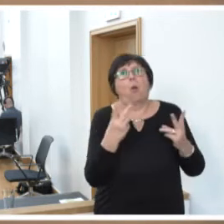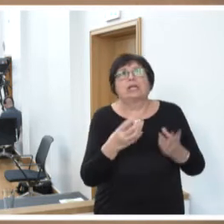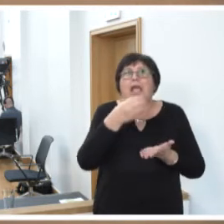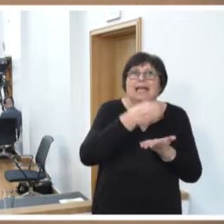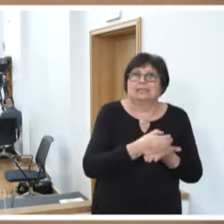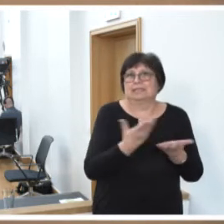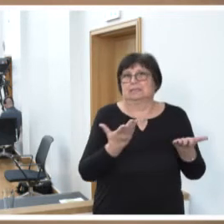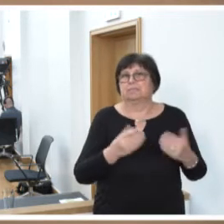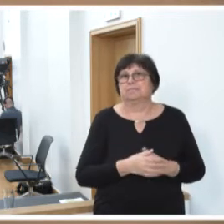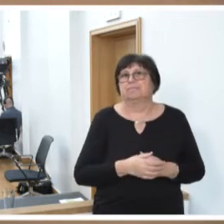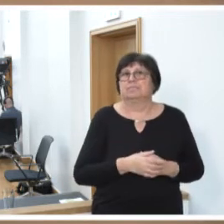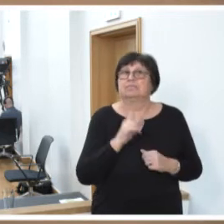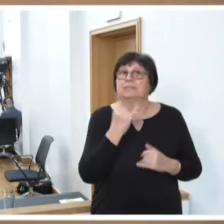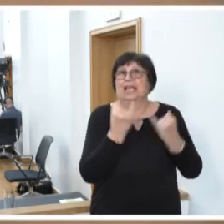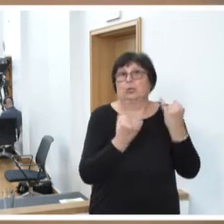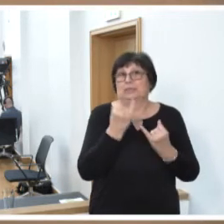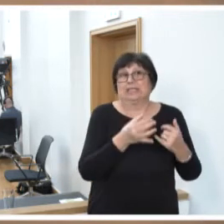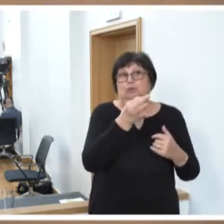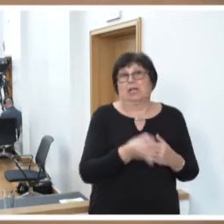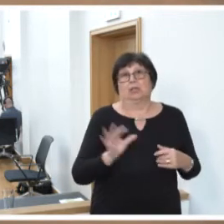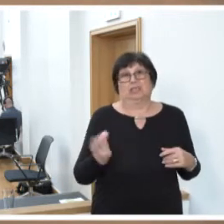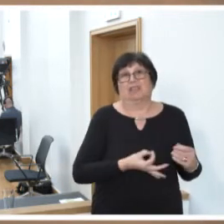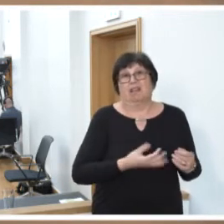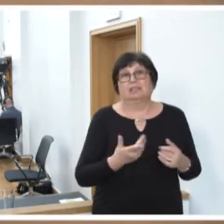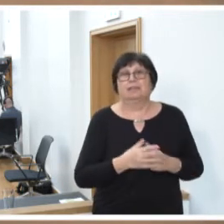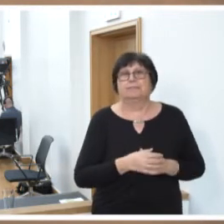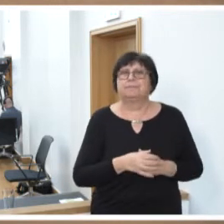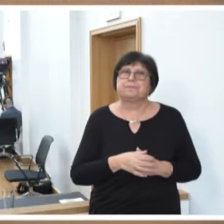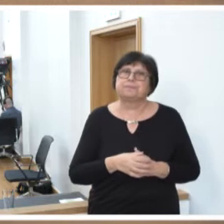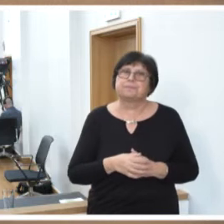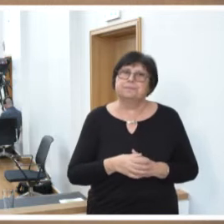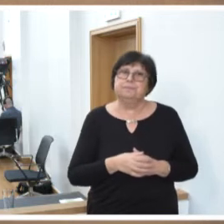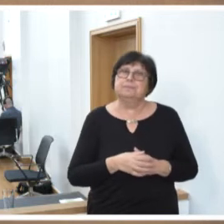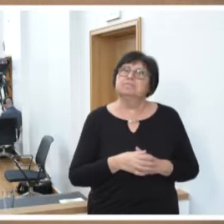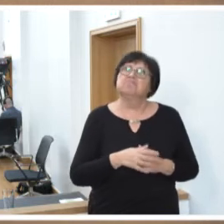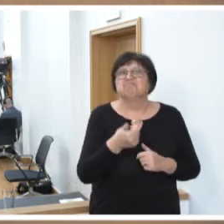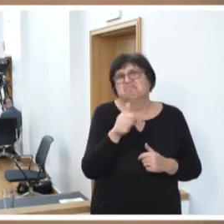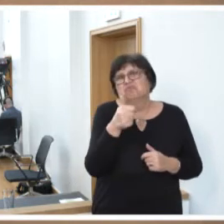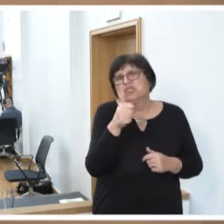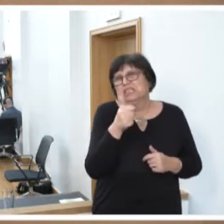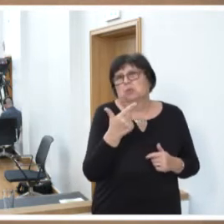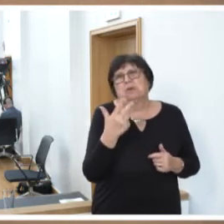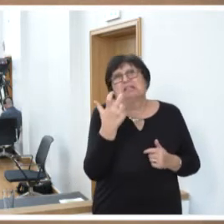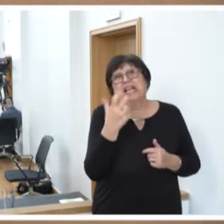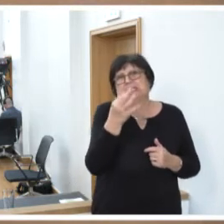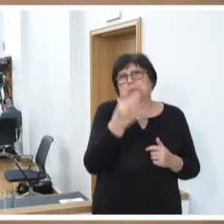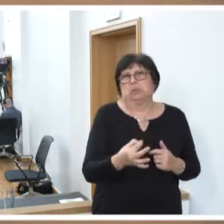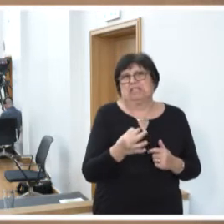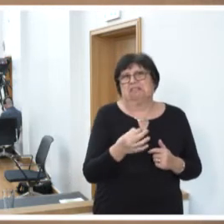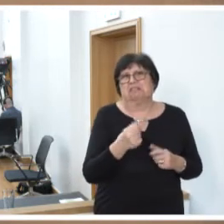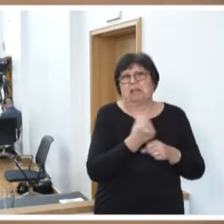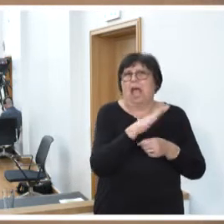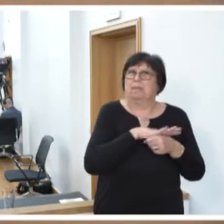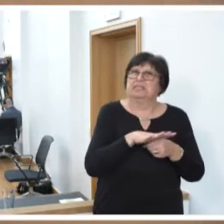in dem Industriestandort Saarland Schätzungen bis zu 30% fallen weg,